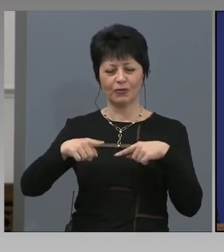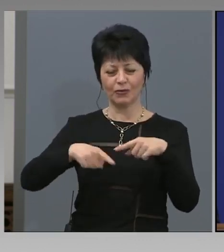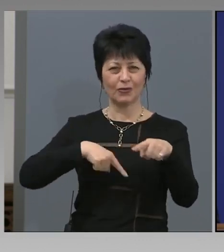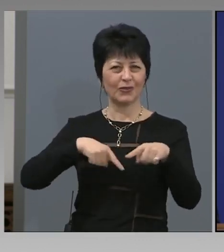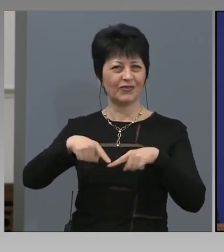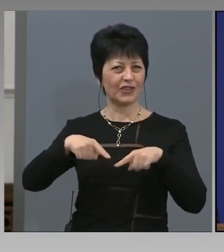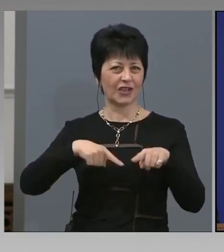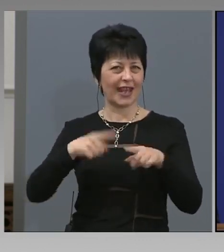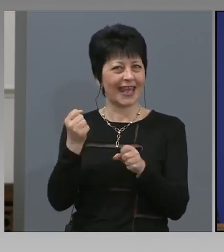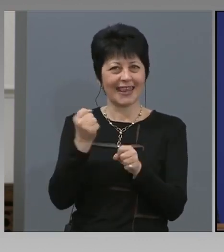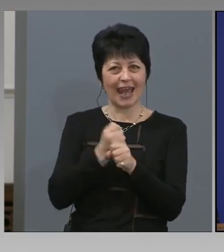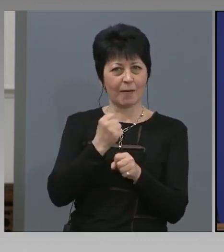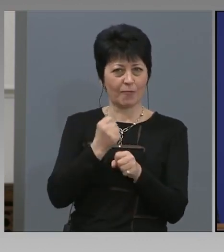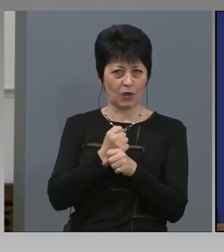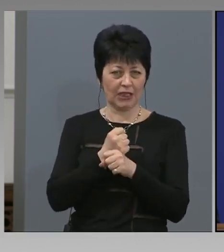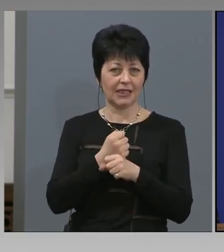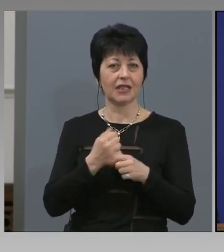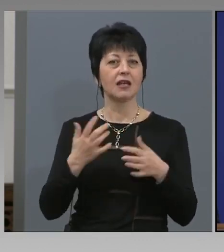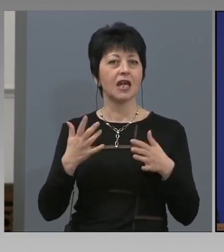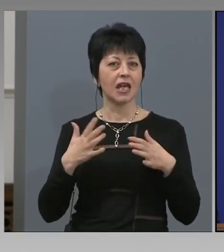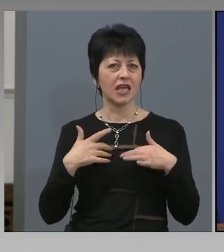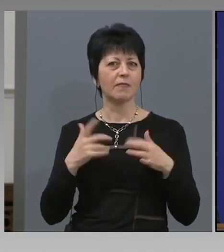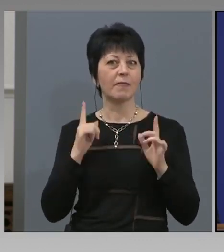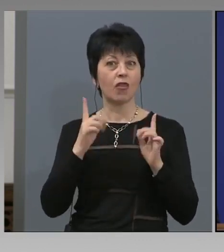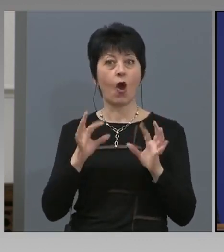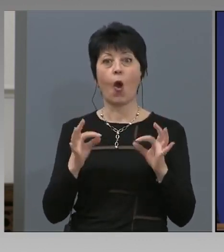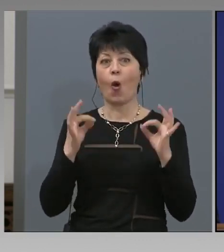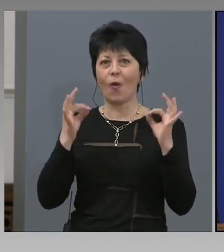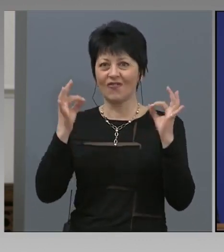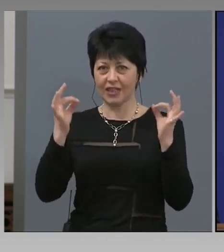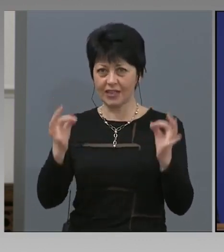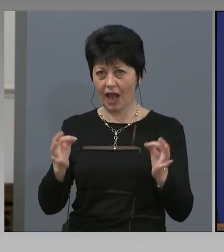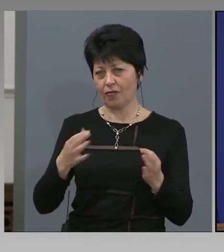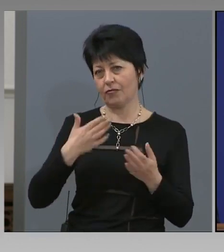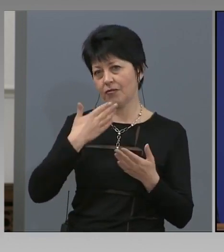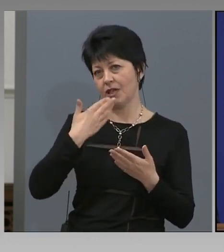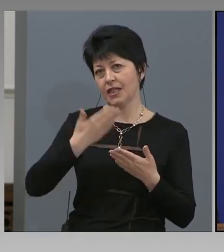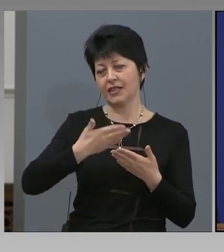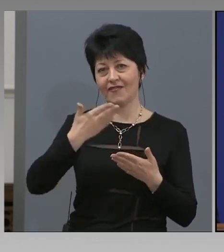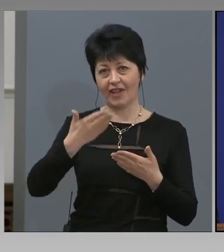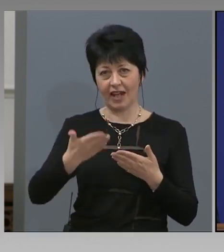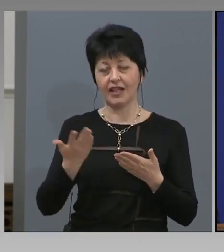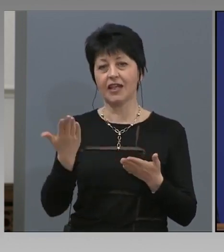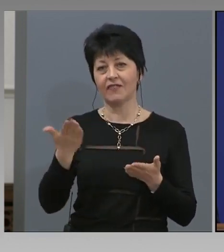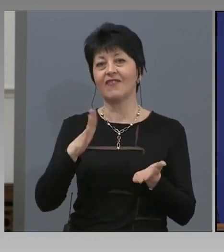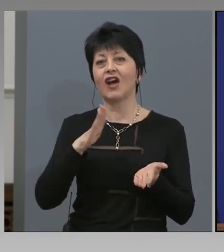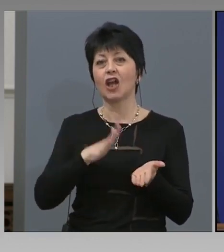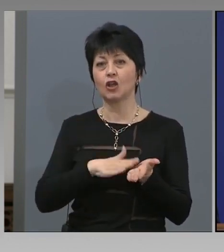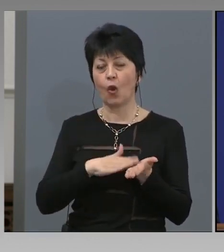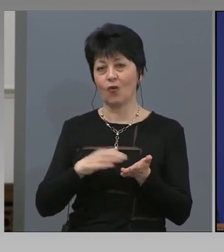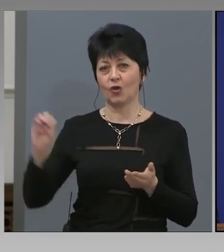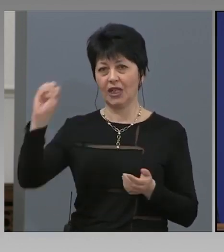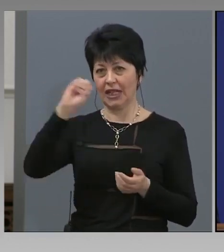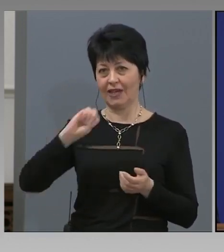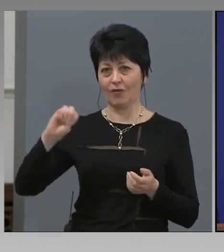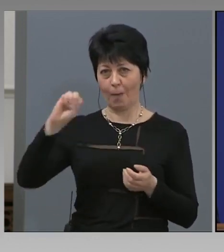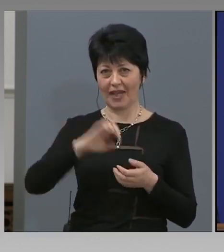имаме едно официално изявление, че и в Долгора на Европейския съюз,